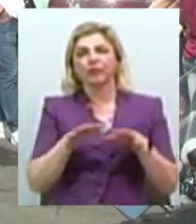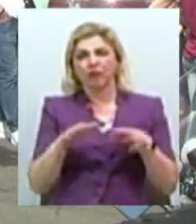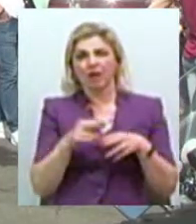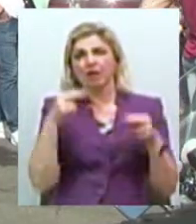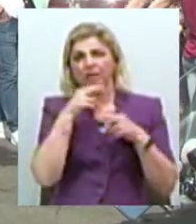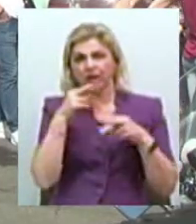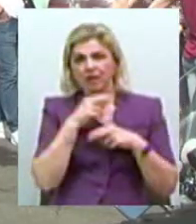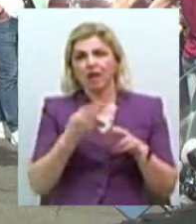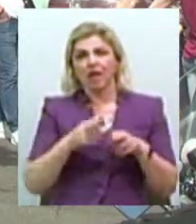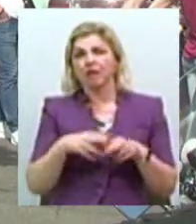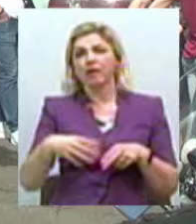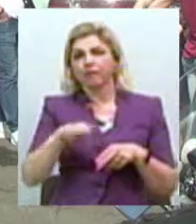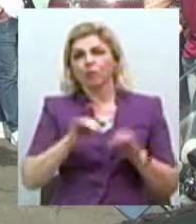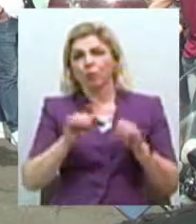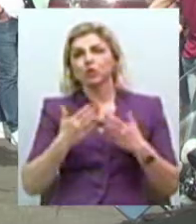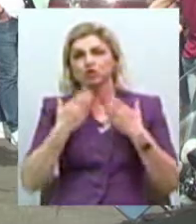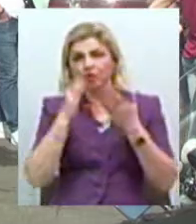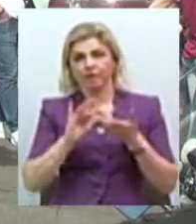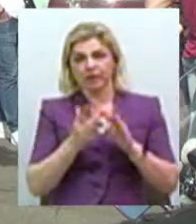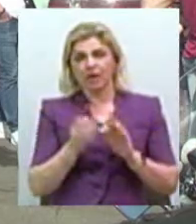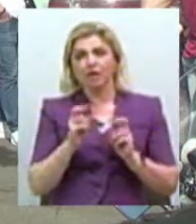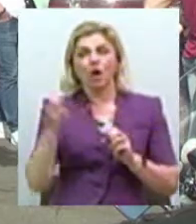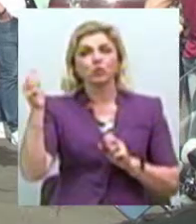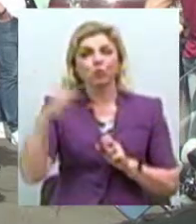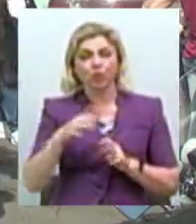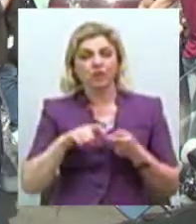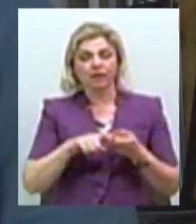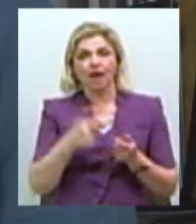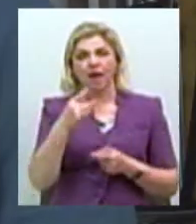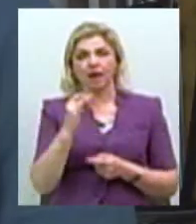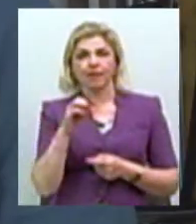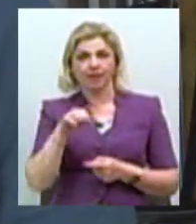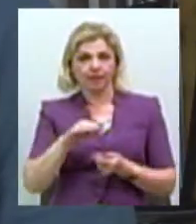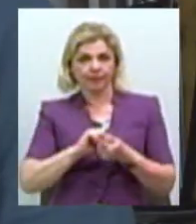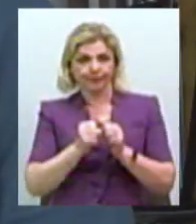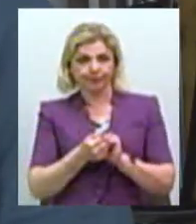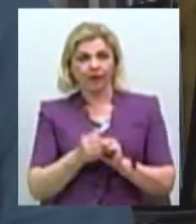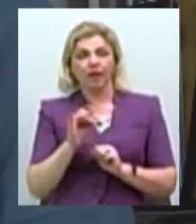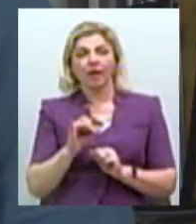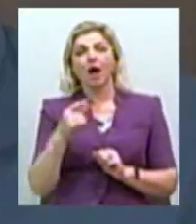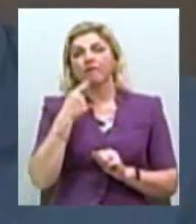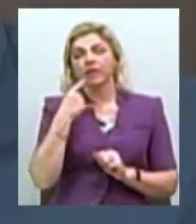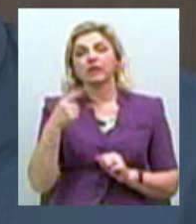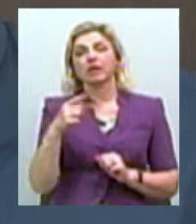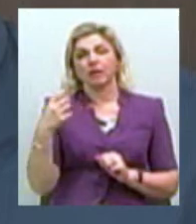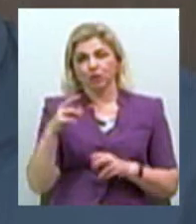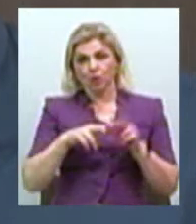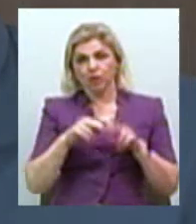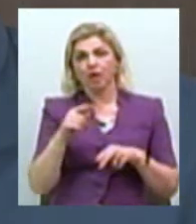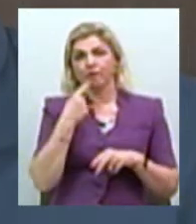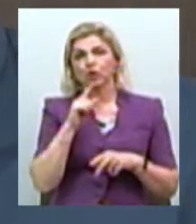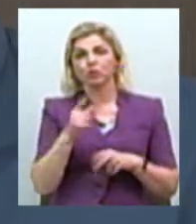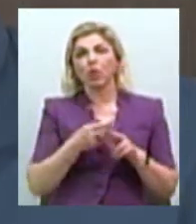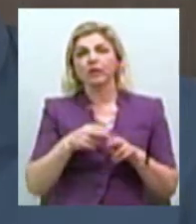Це можна все прочитати в інтернеті, як сонце діє на граніт. Геннадій Кіосе говорить, граніт, який використовуватимуть на площі,